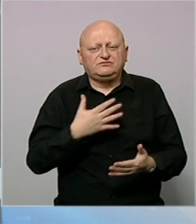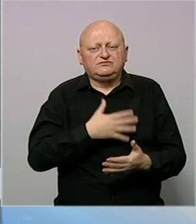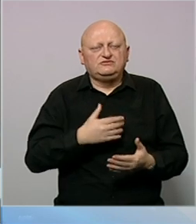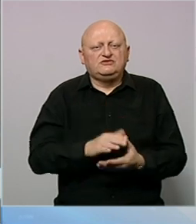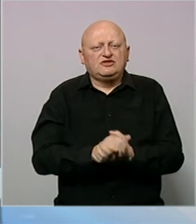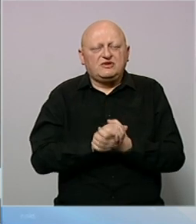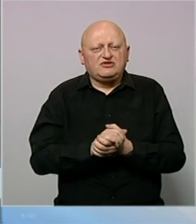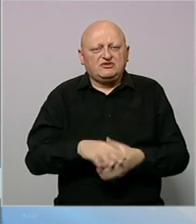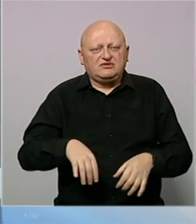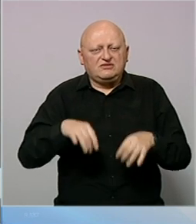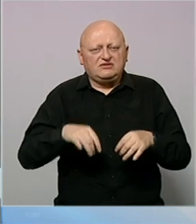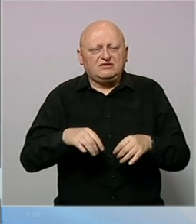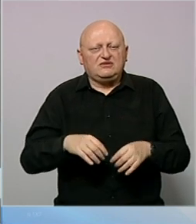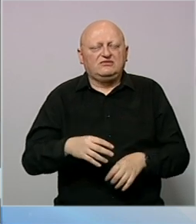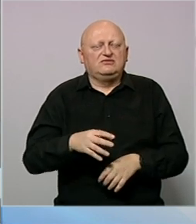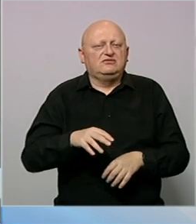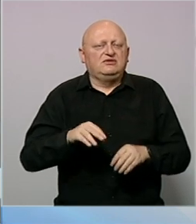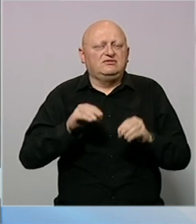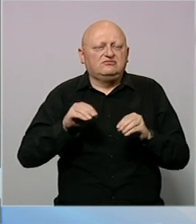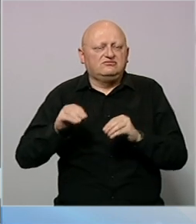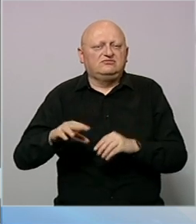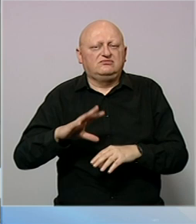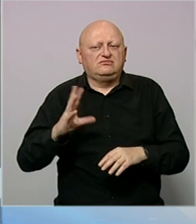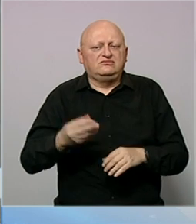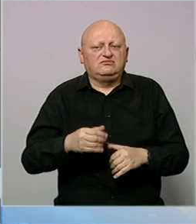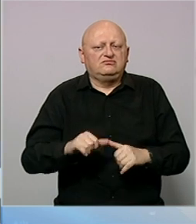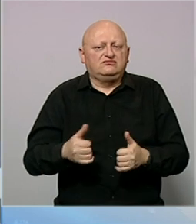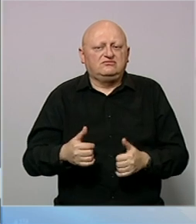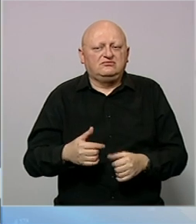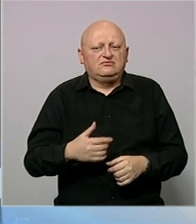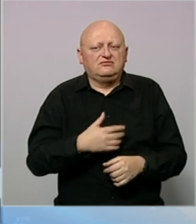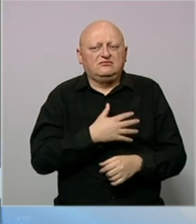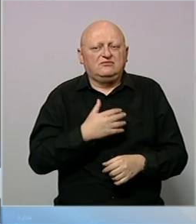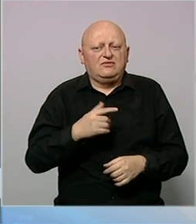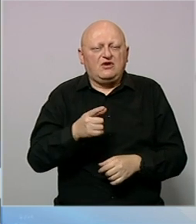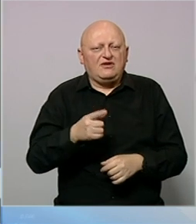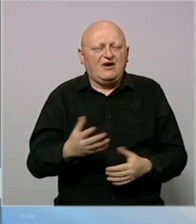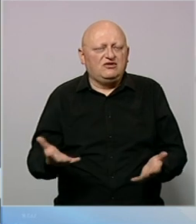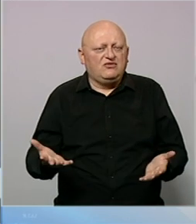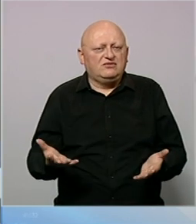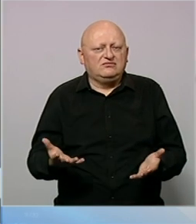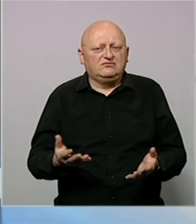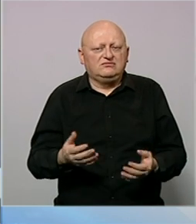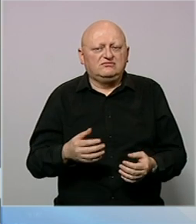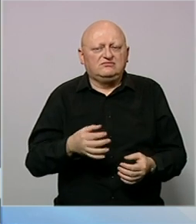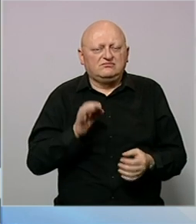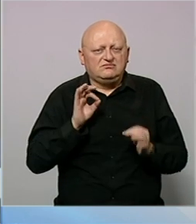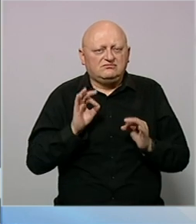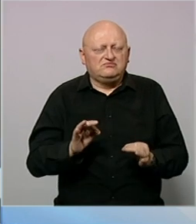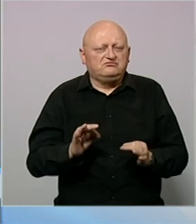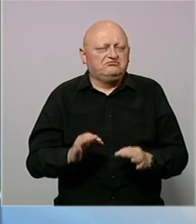čestitati igrača, stožeru, izborniku. Jednostavno fantastično. Hrvati ovako znaju baš